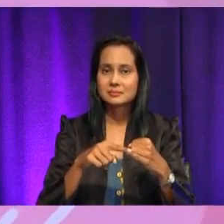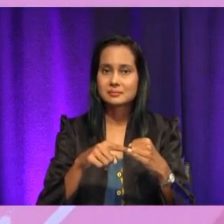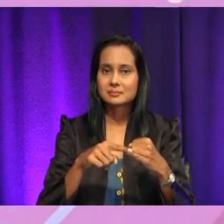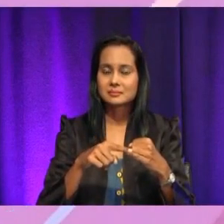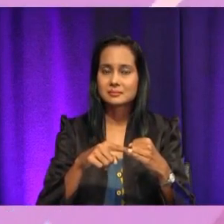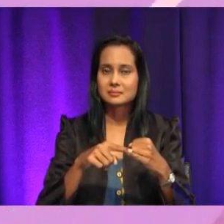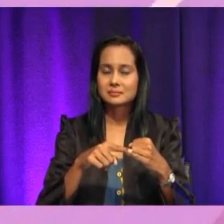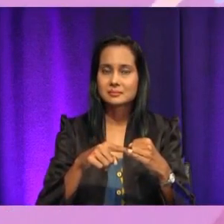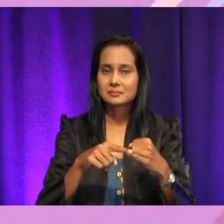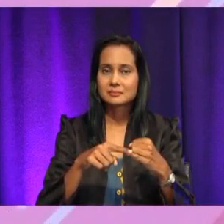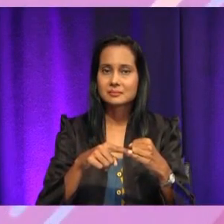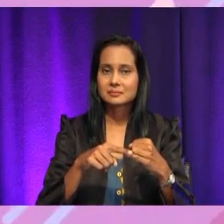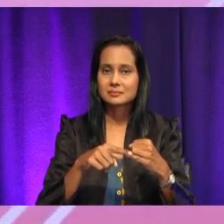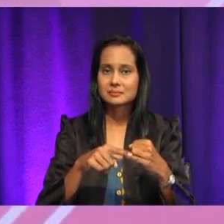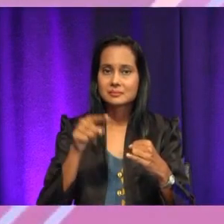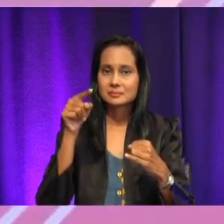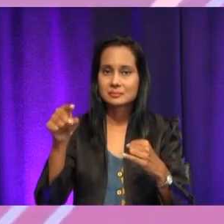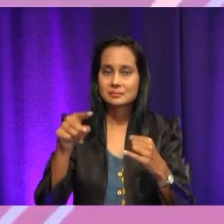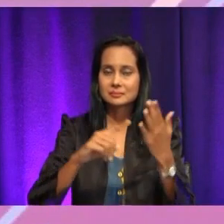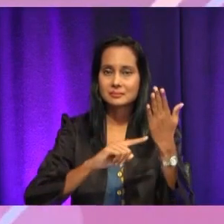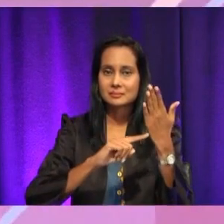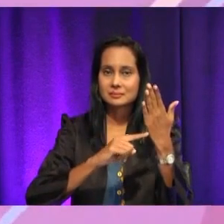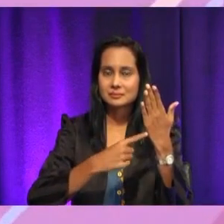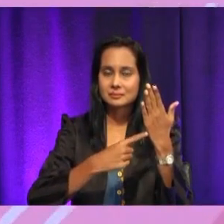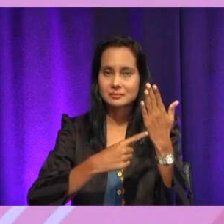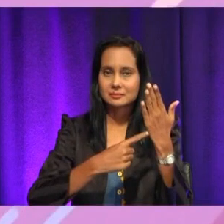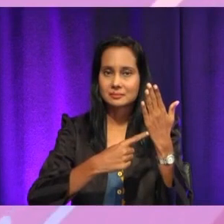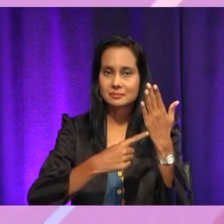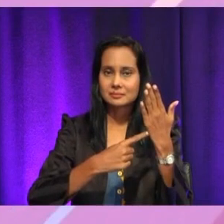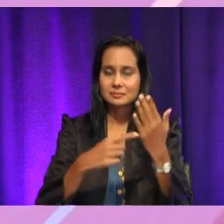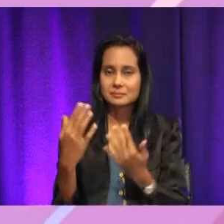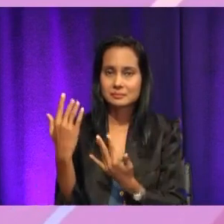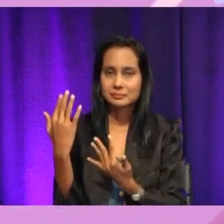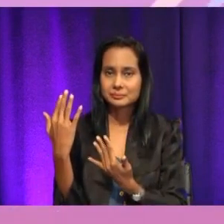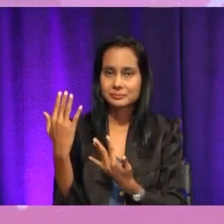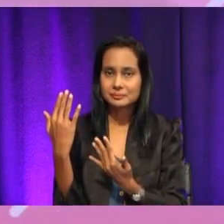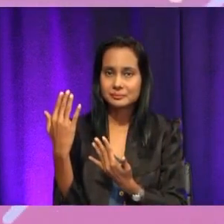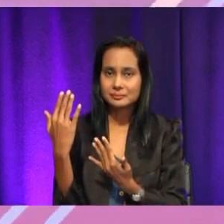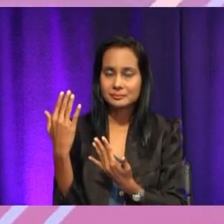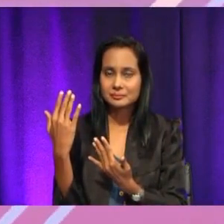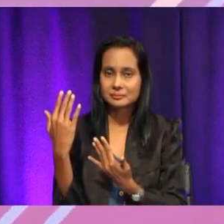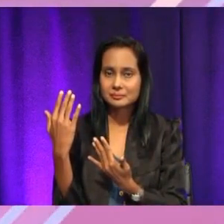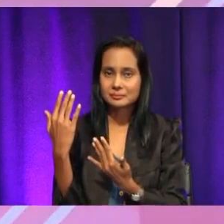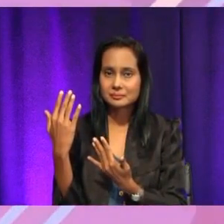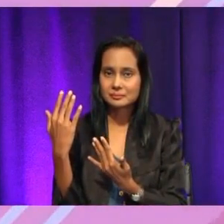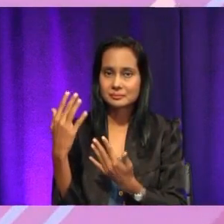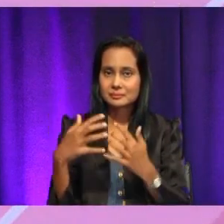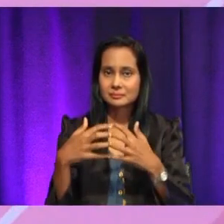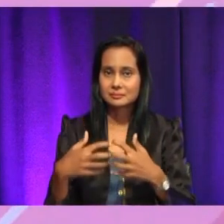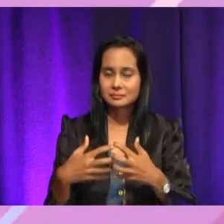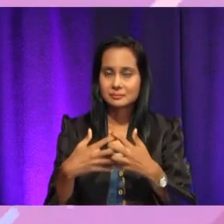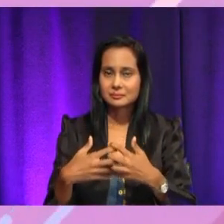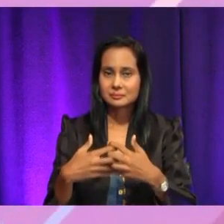sila tekan butang mula. Tunggu sehingga mesin